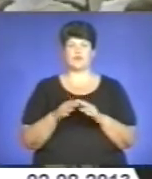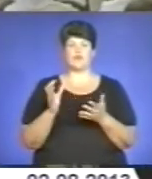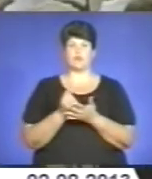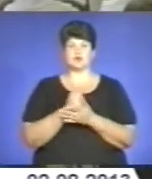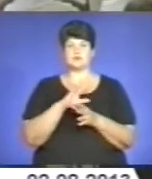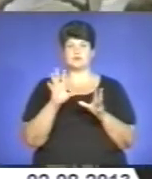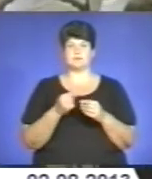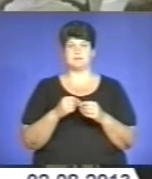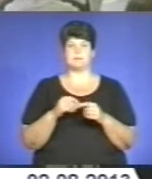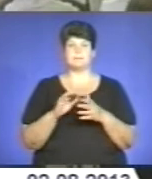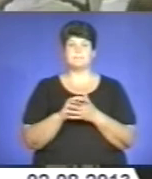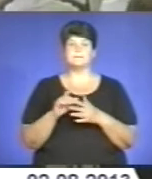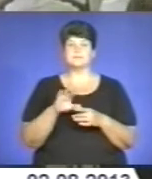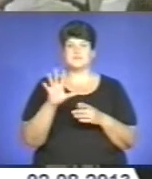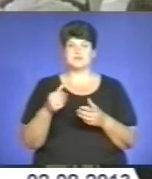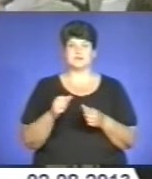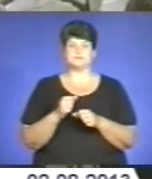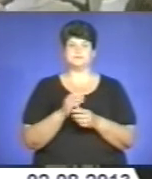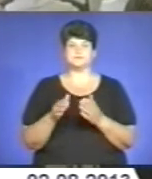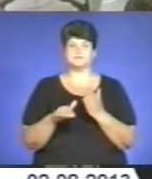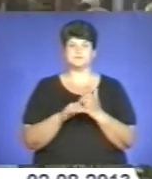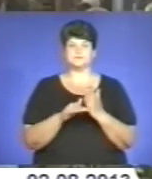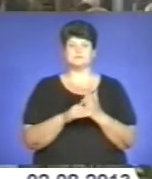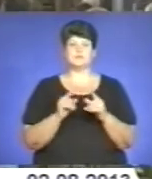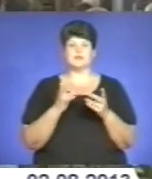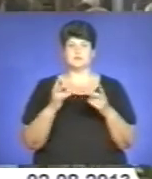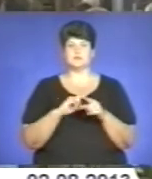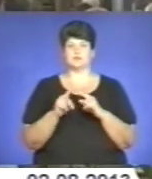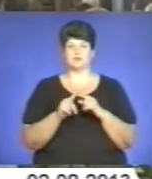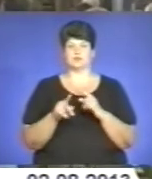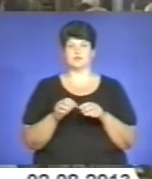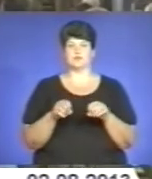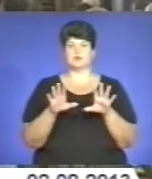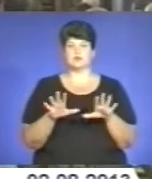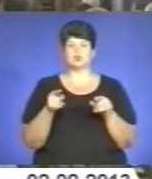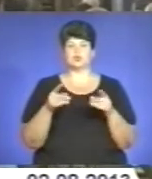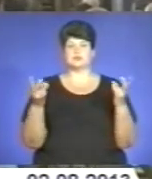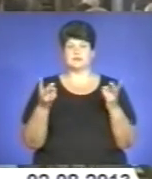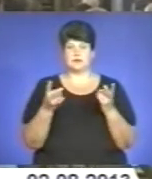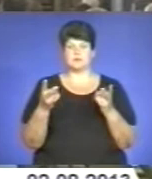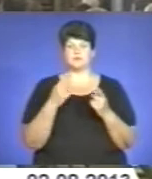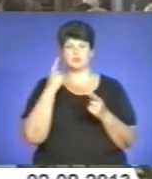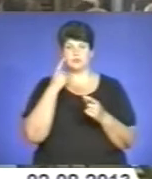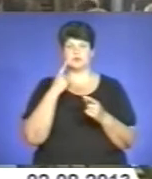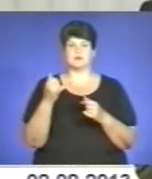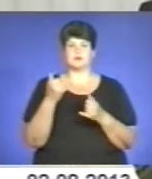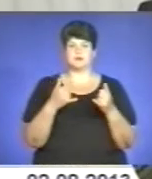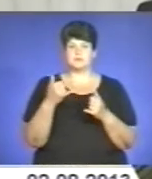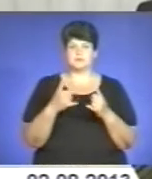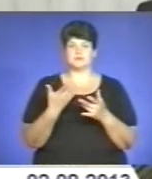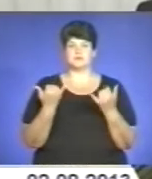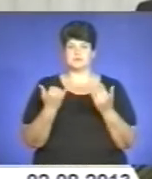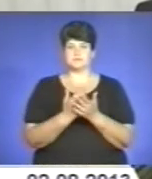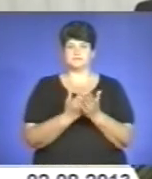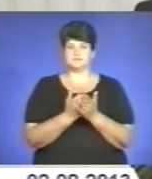усім миром. Подібні катаклізми потребують адекватного реагування, визнають чиновники. Тож, заздалегідь подбали про запаси паливомастильних матеріалів.